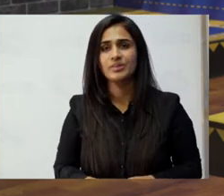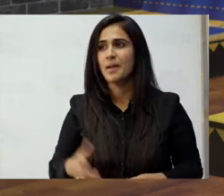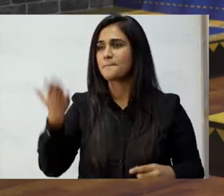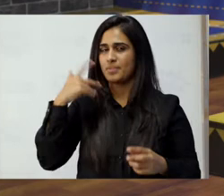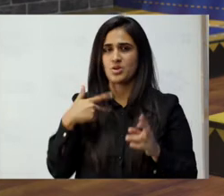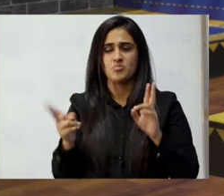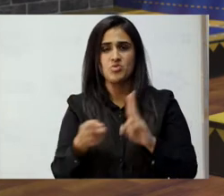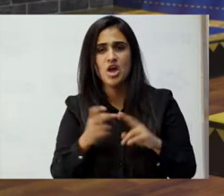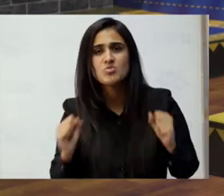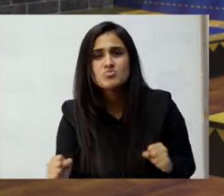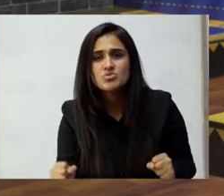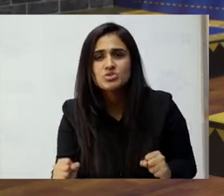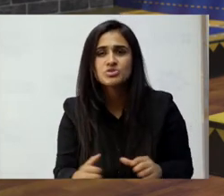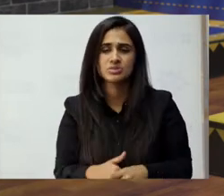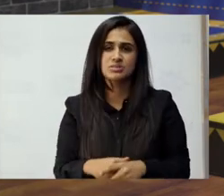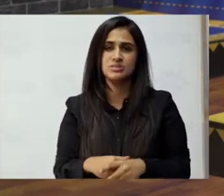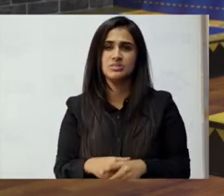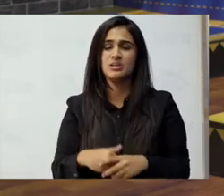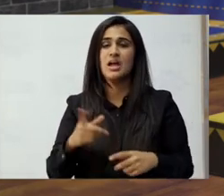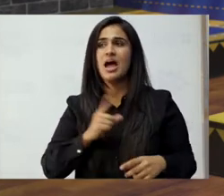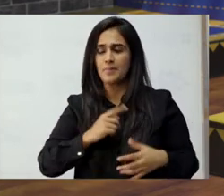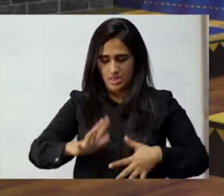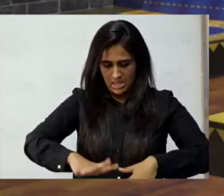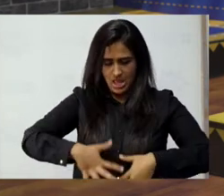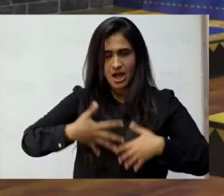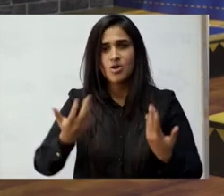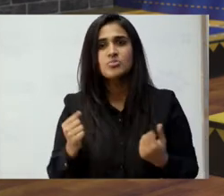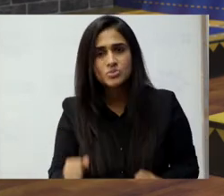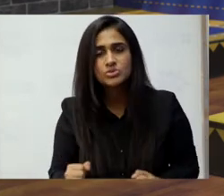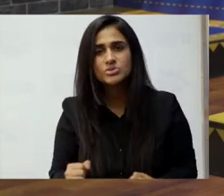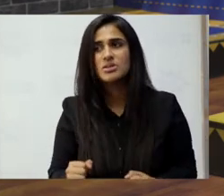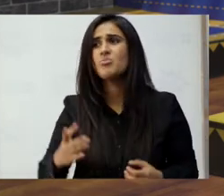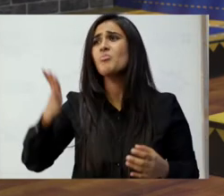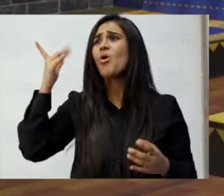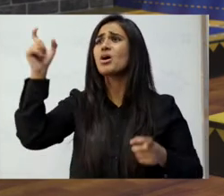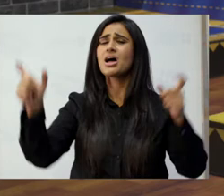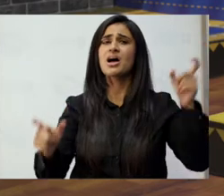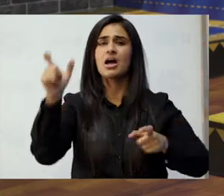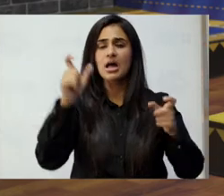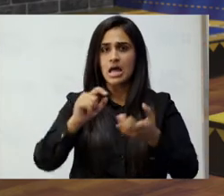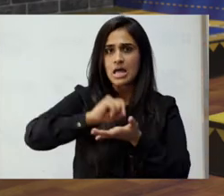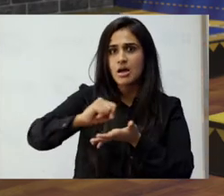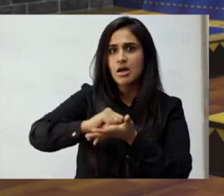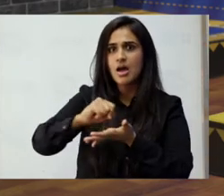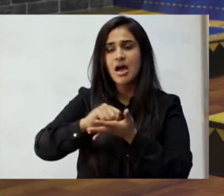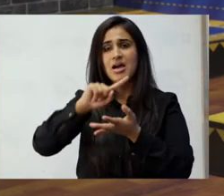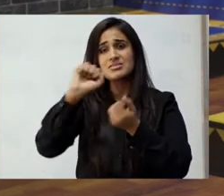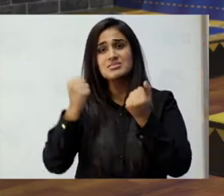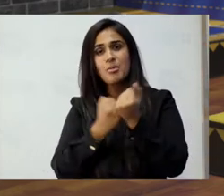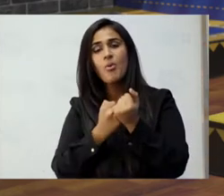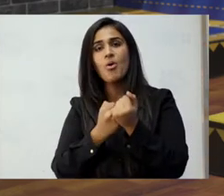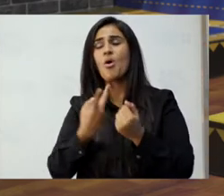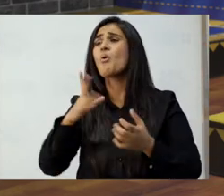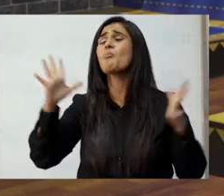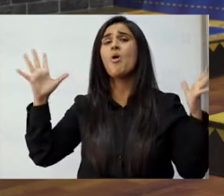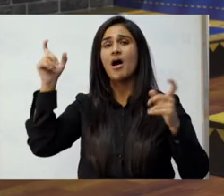انداز میں سکھائی جب ہم مل نہیں سکتے تھے لوگوں سے اپنے جذبات کا اظہار نہیں کر سکتے تھے بہت سارے لوگوں نے